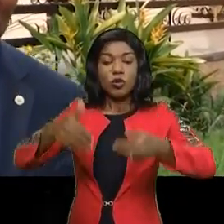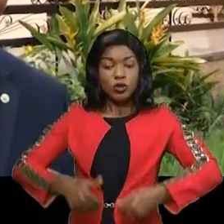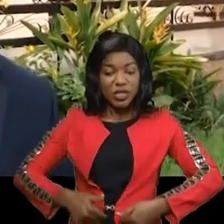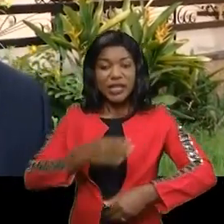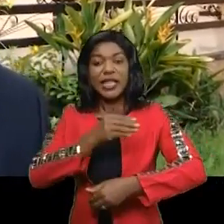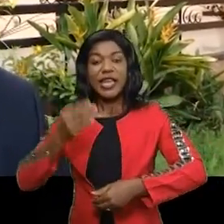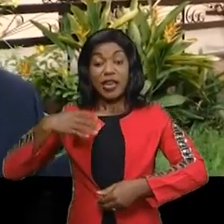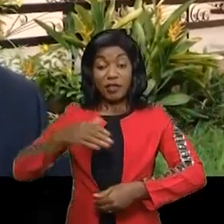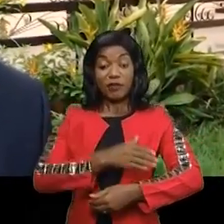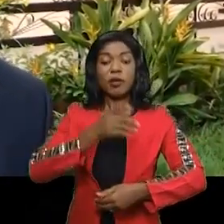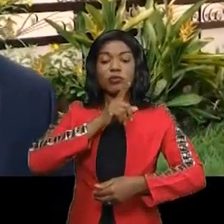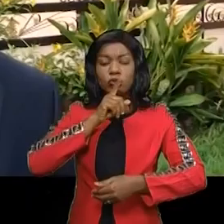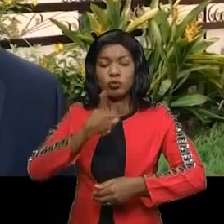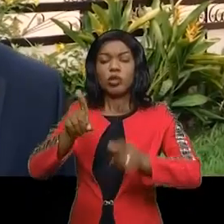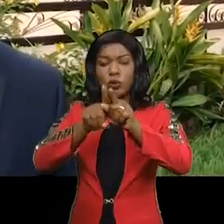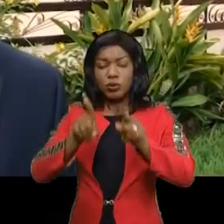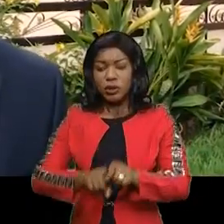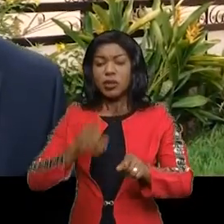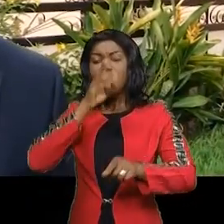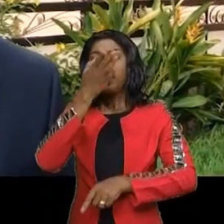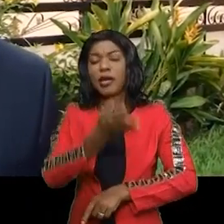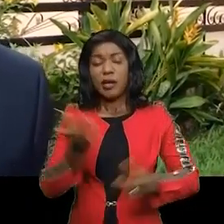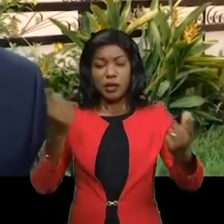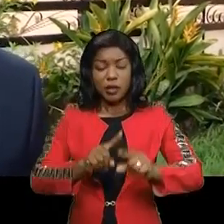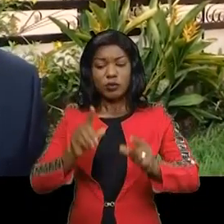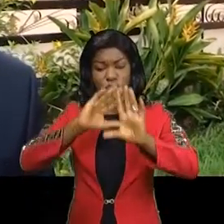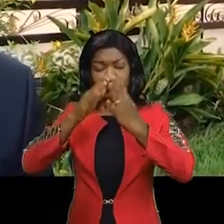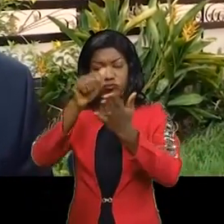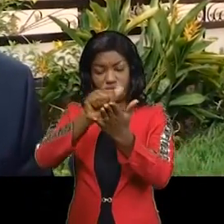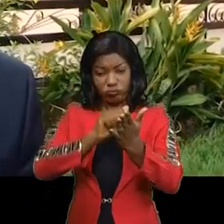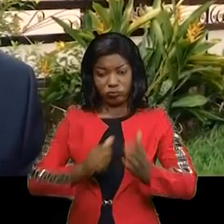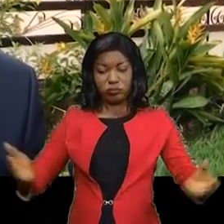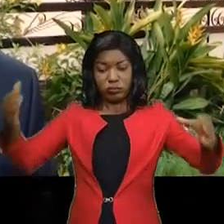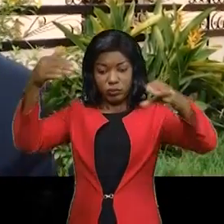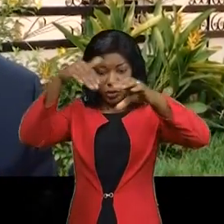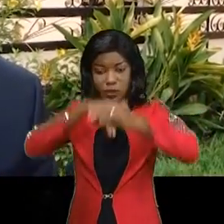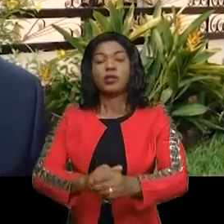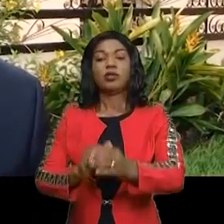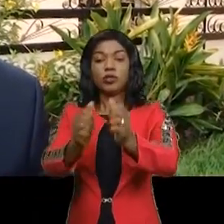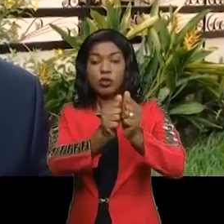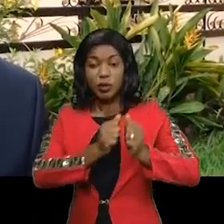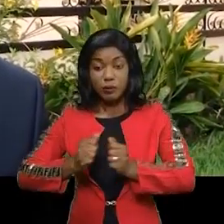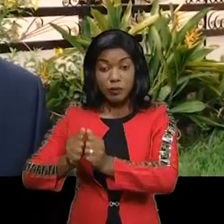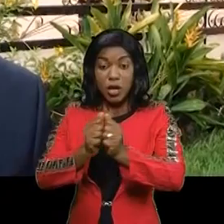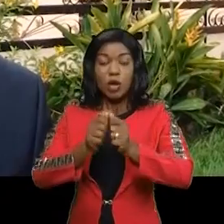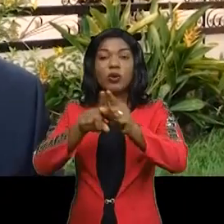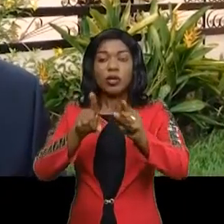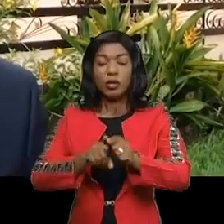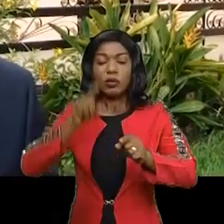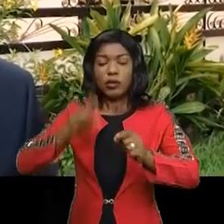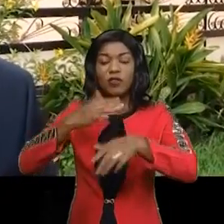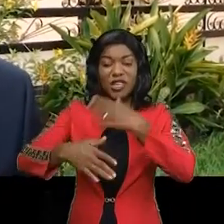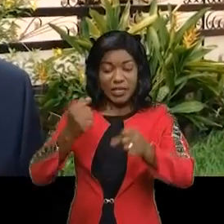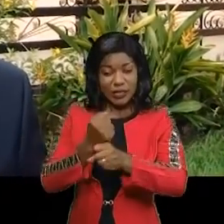Et donc, quand vous prenez tous ces éléments mis ensemble, vous comprenez que cela demande qu'on puisse faire un travail